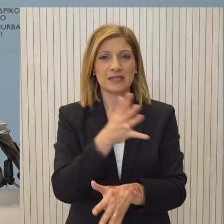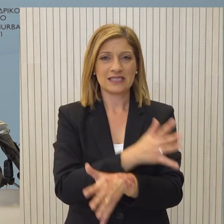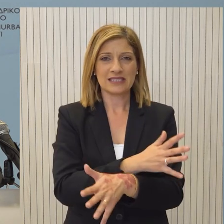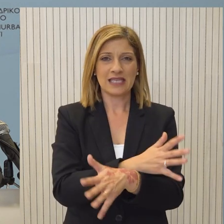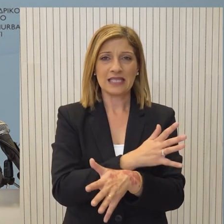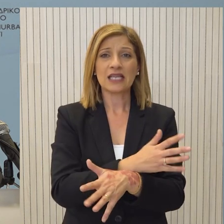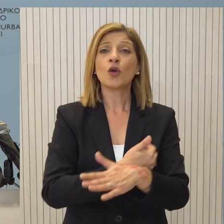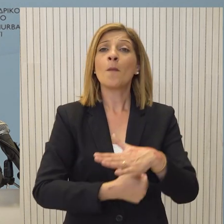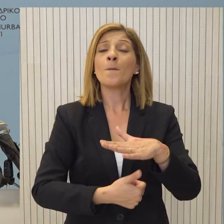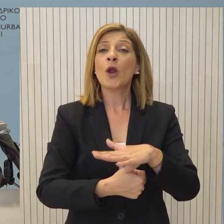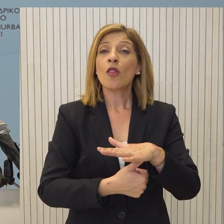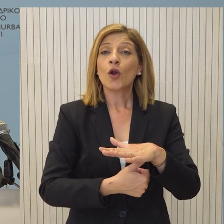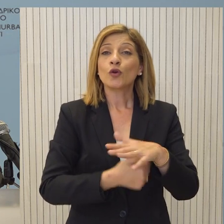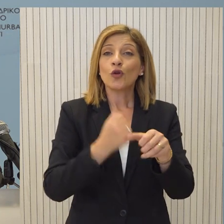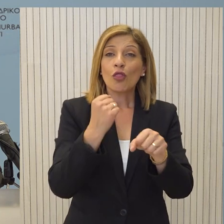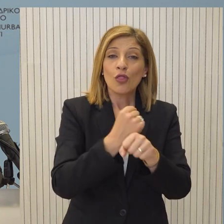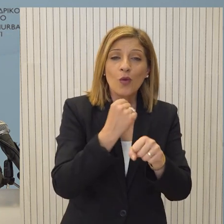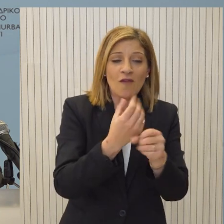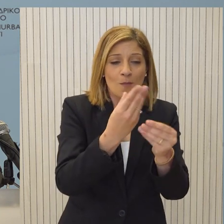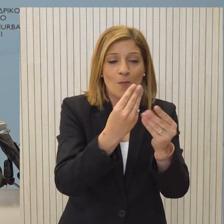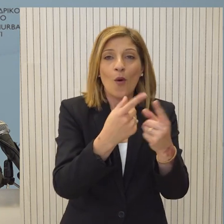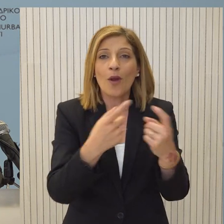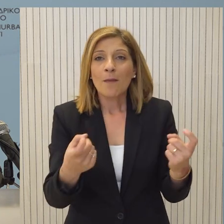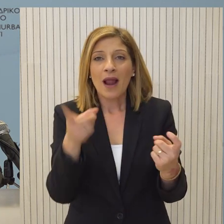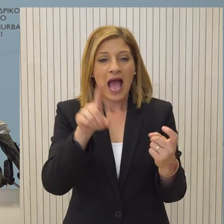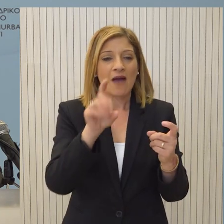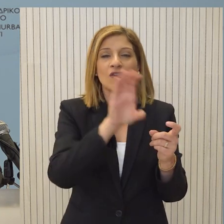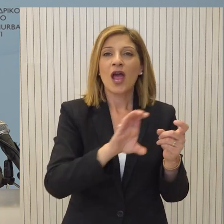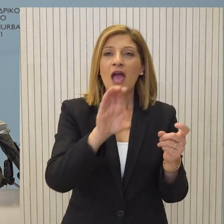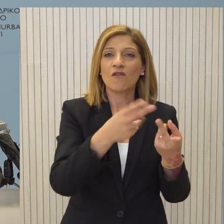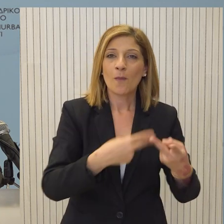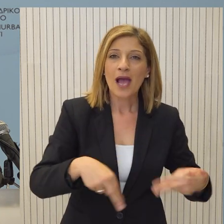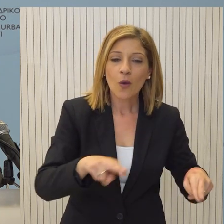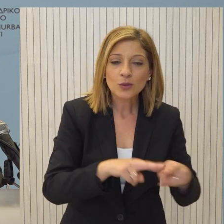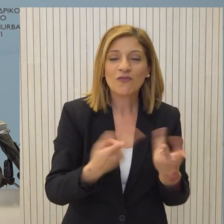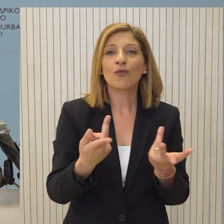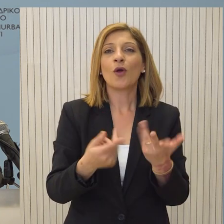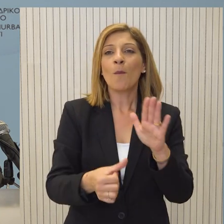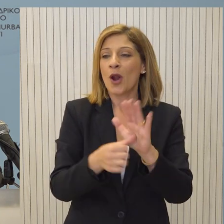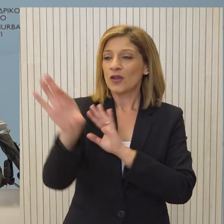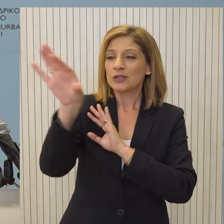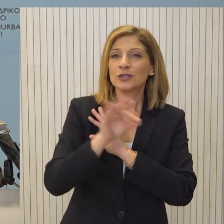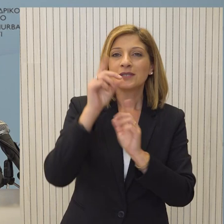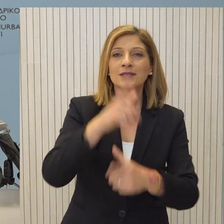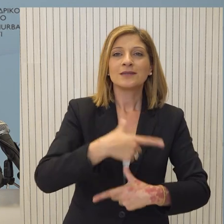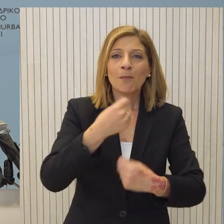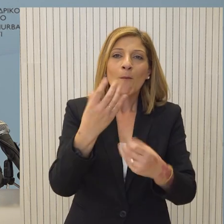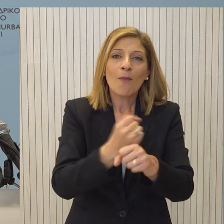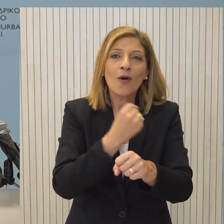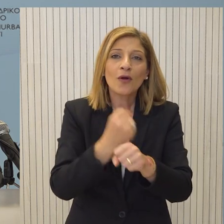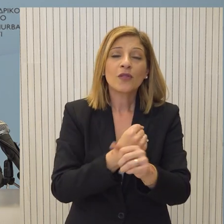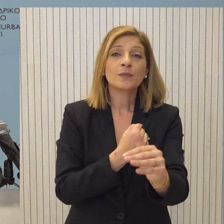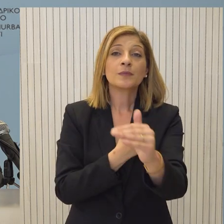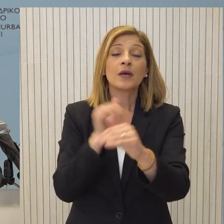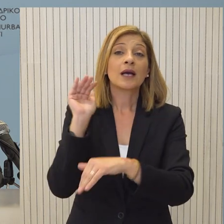ο Πρόεδρος της Δημοκρατίας εργάζεται για τον διορισμό απεσταλμένο. Έχει αύριο το Ευρωπαϊκό Συμβούλιο. Άρα είναι μέσα στα ζητήματα το οποίο θα δει. Με το